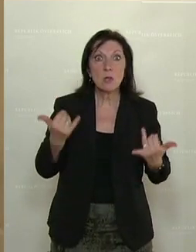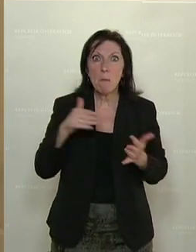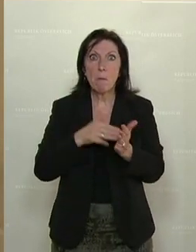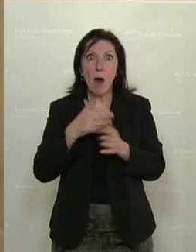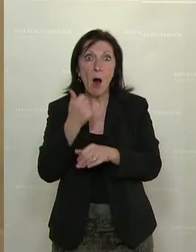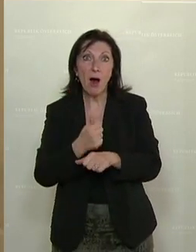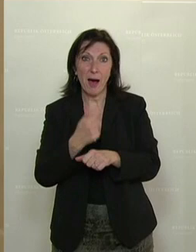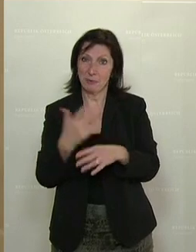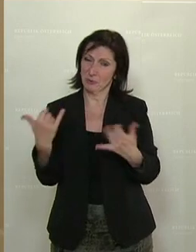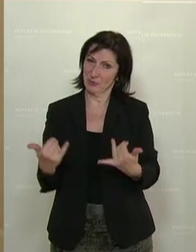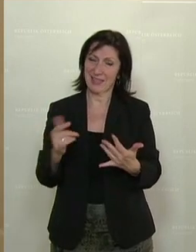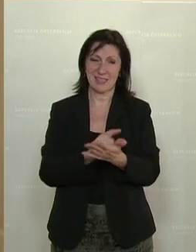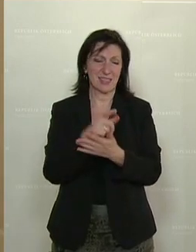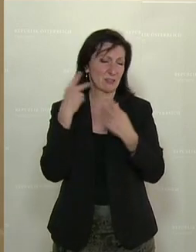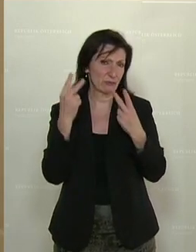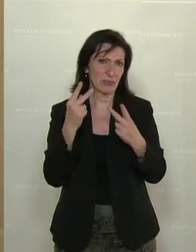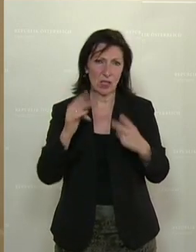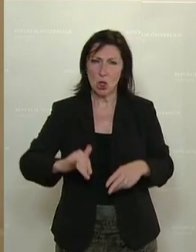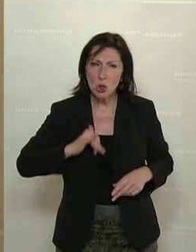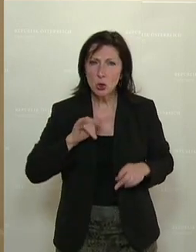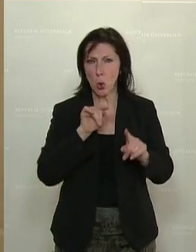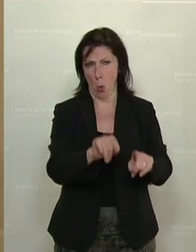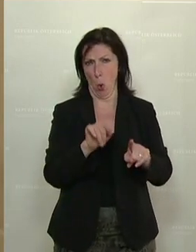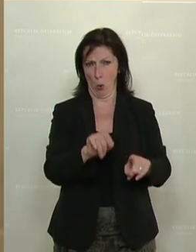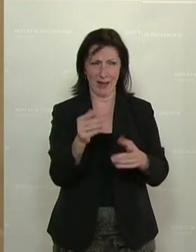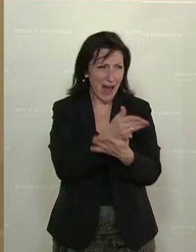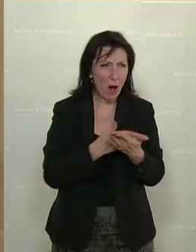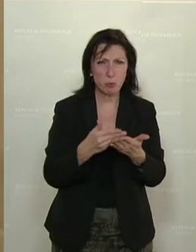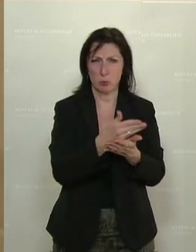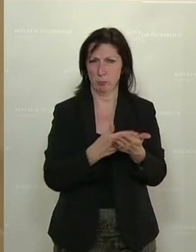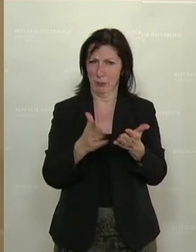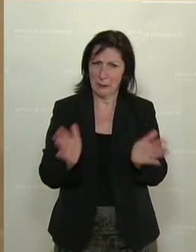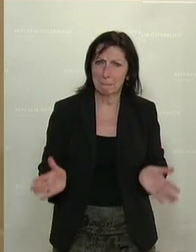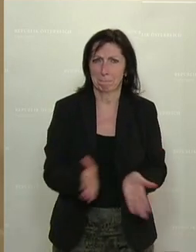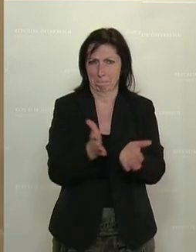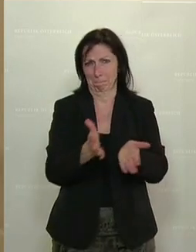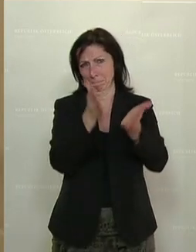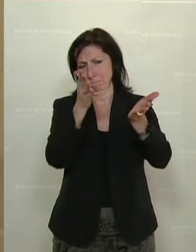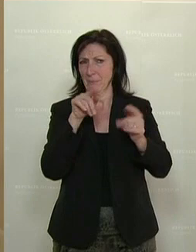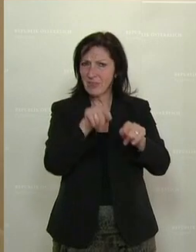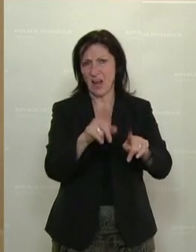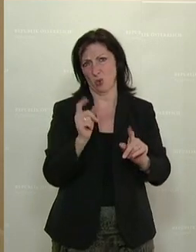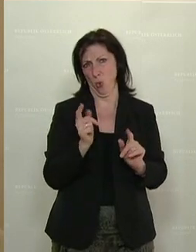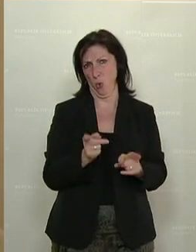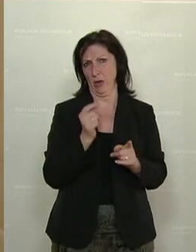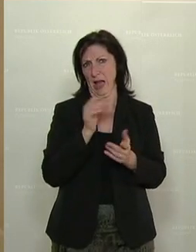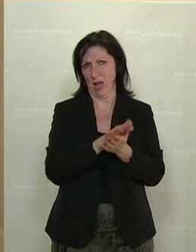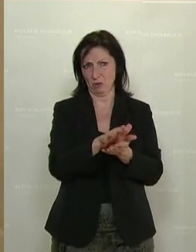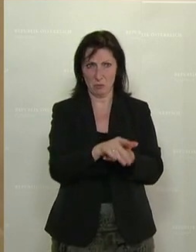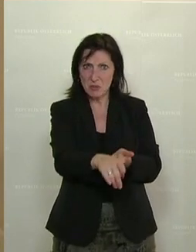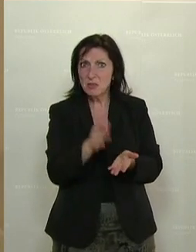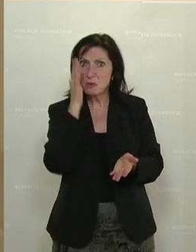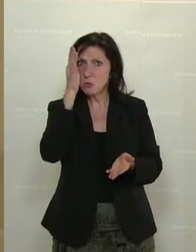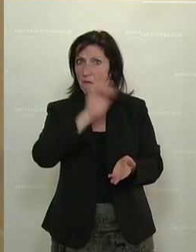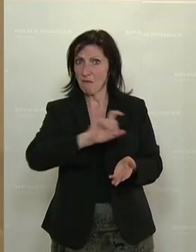Und ich glaube, es wäre wichtig, in der jetzigen Zeit in die Jugend und in die Bildung der Jugend und vor allem in die Ausbildung der Jugend zu investieren. Das sind die Fachkräfte der Zukunft